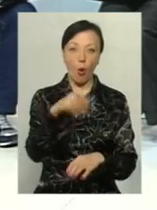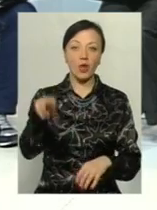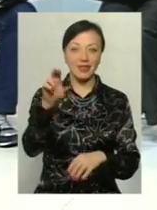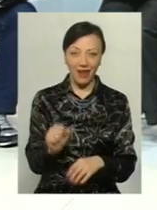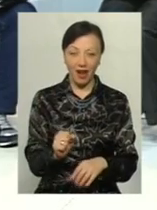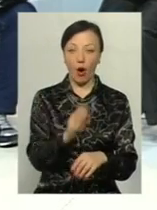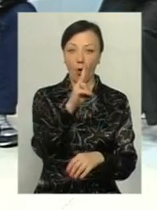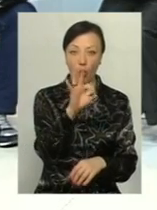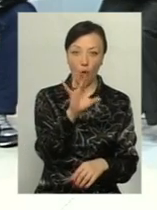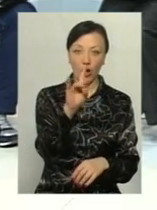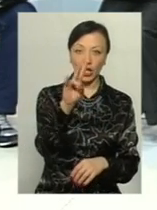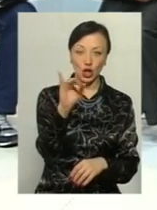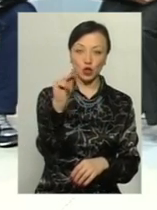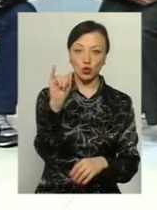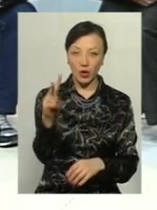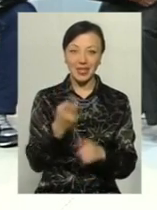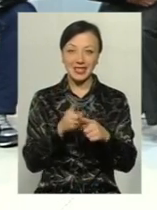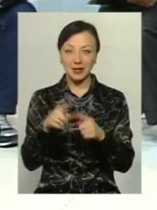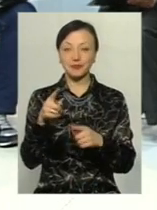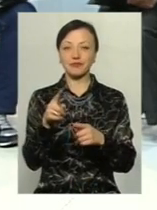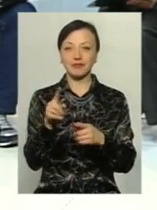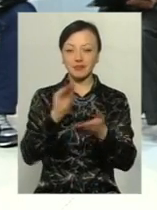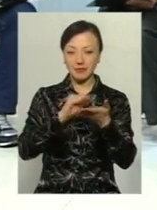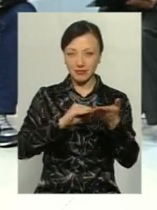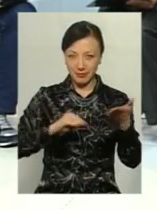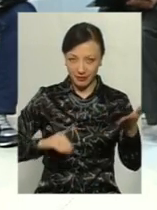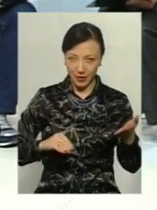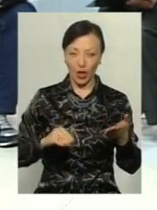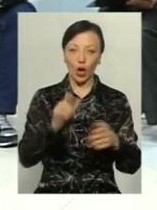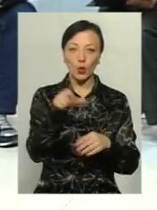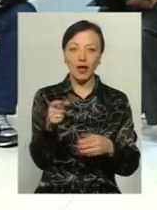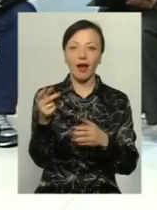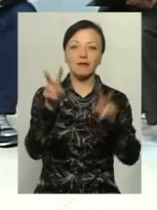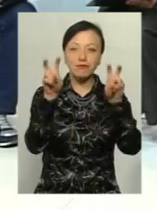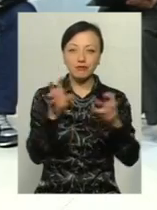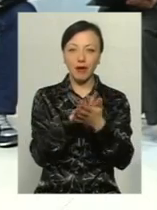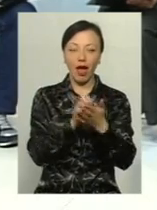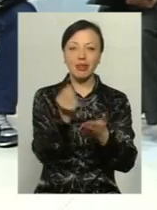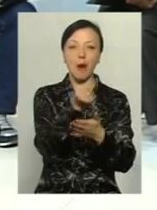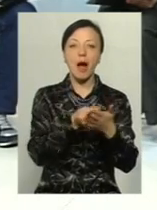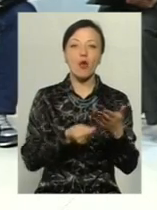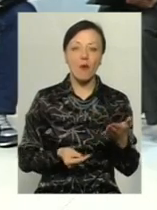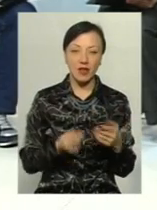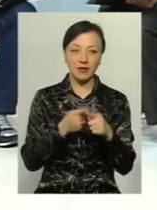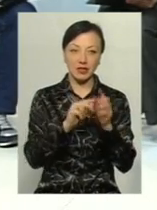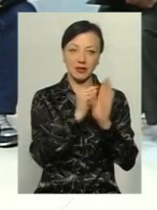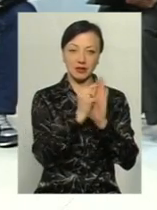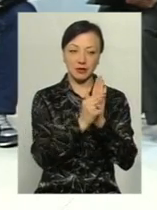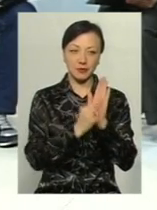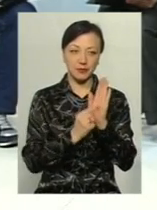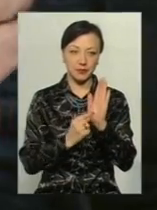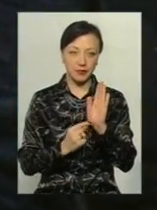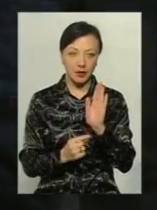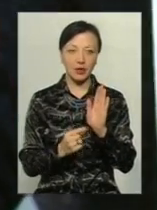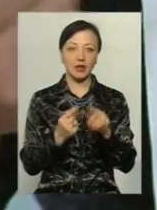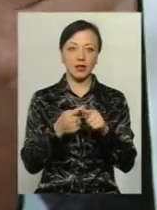ці люди, які були намальовані, вони були відмічені, от я знову тримаю лист, але напевно, що не видно, вони відмічені зірочкою і